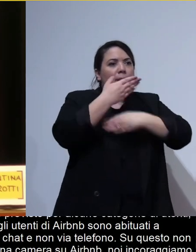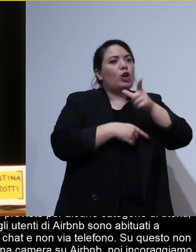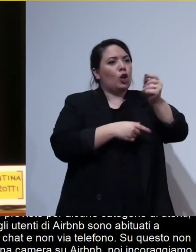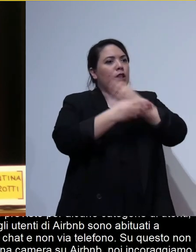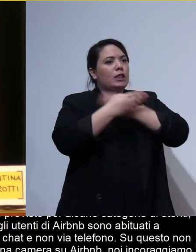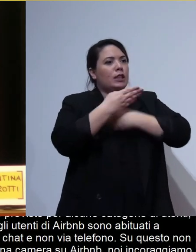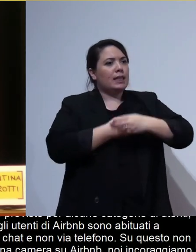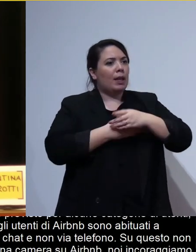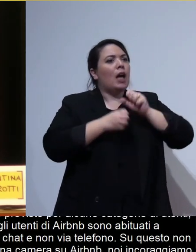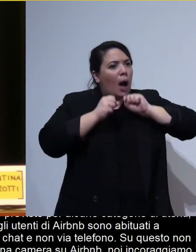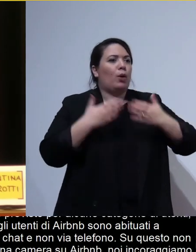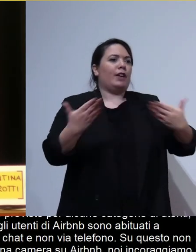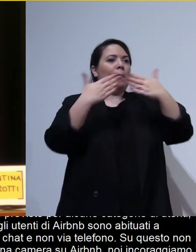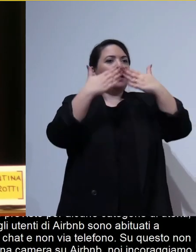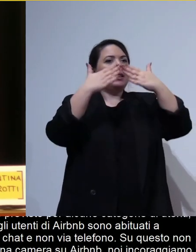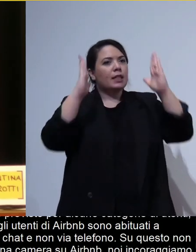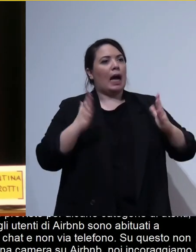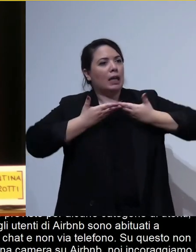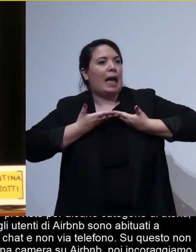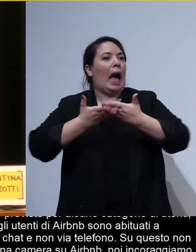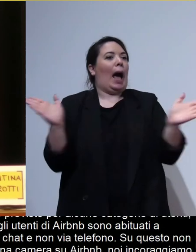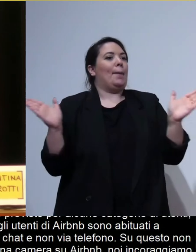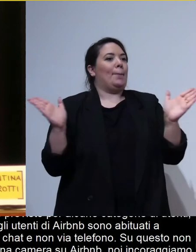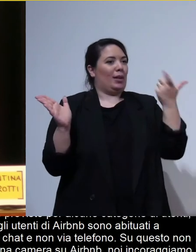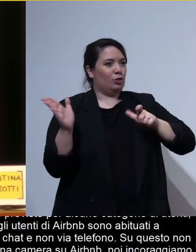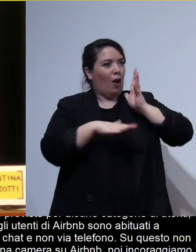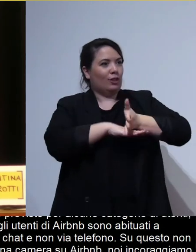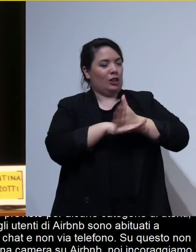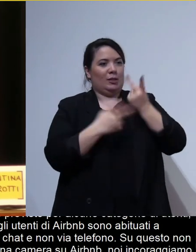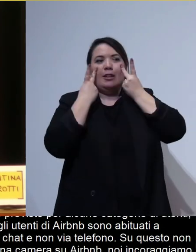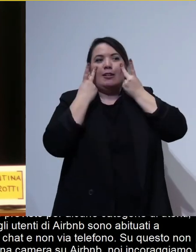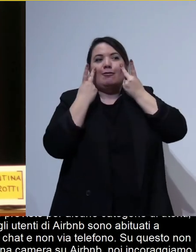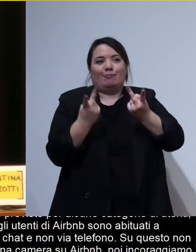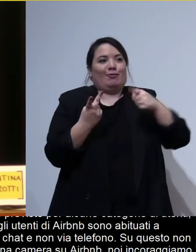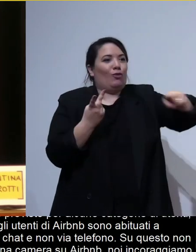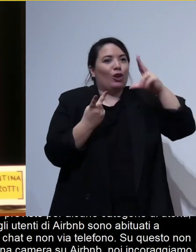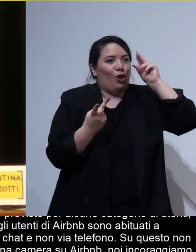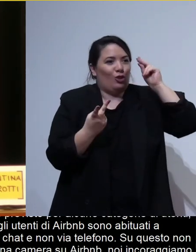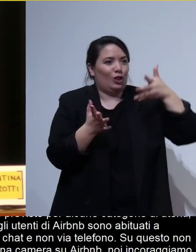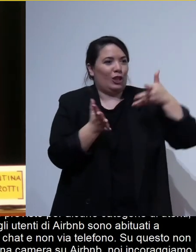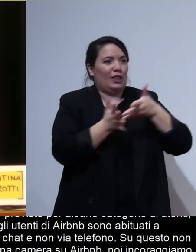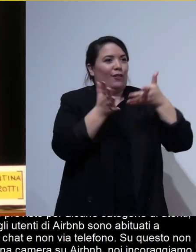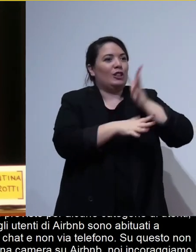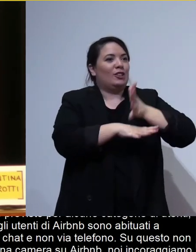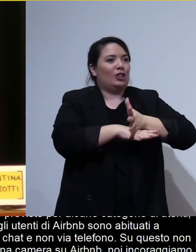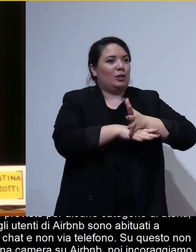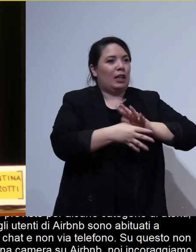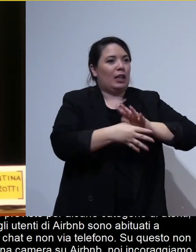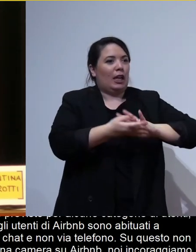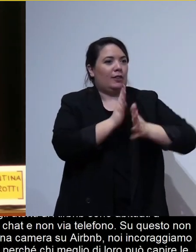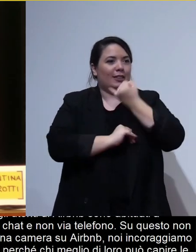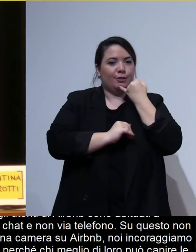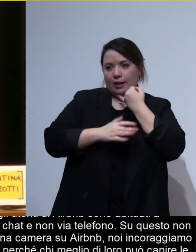chi meglio di loro intanto ha case accessibili e chi meglio di loro può capire le esigenze di altri